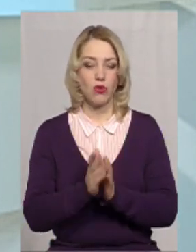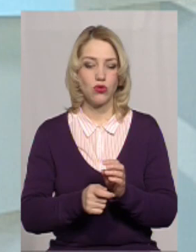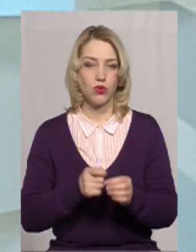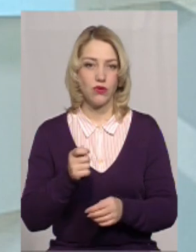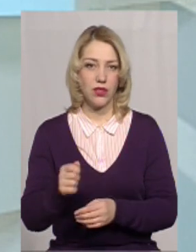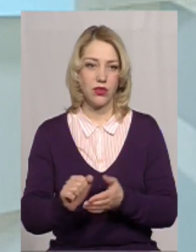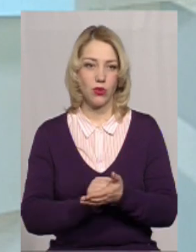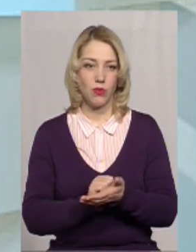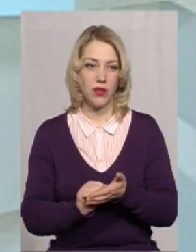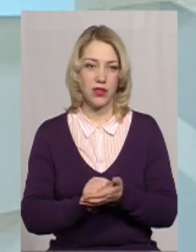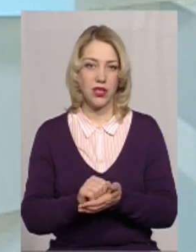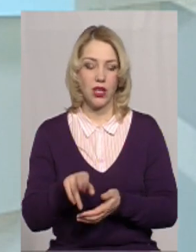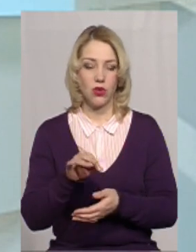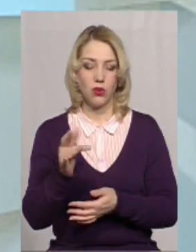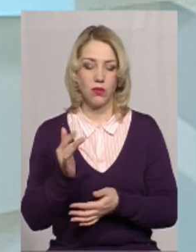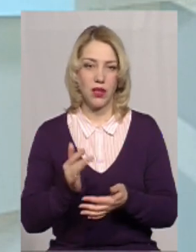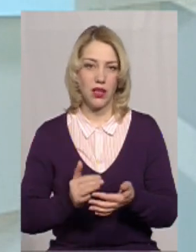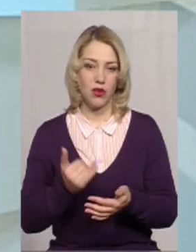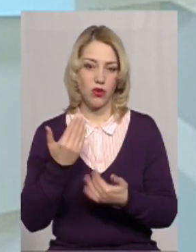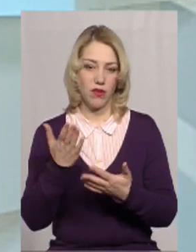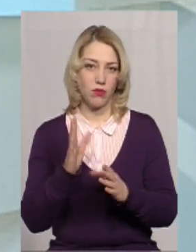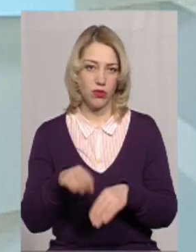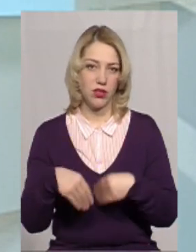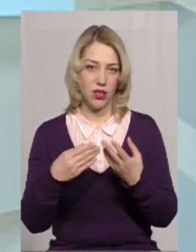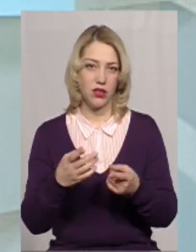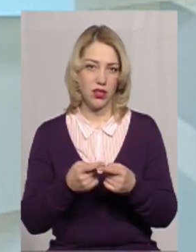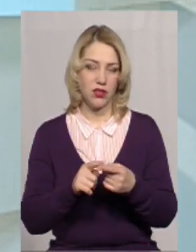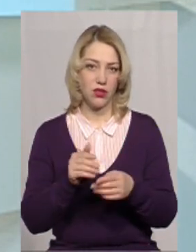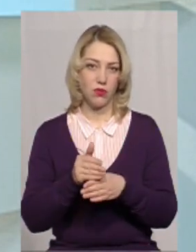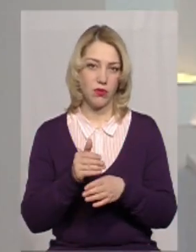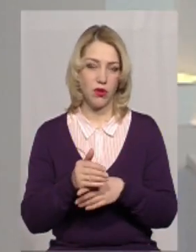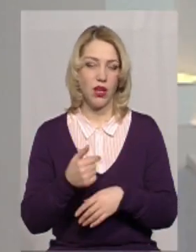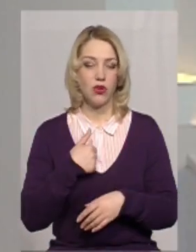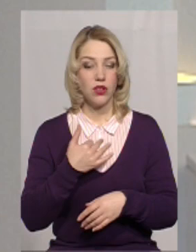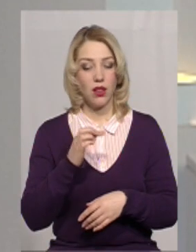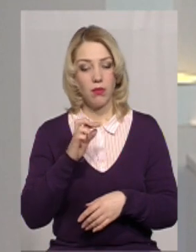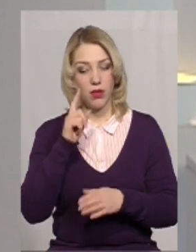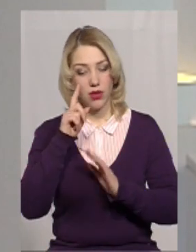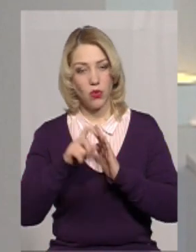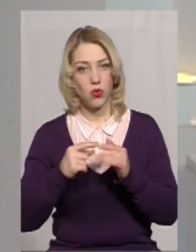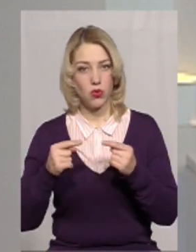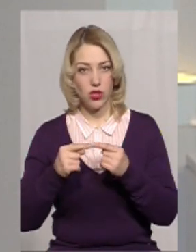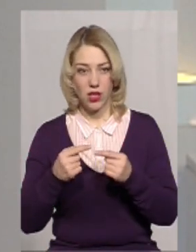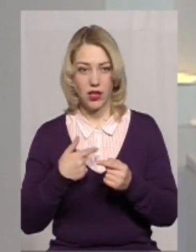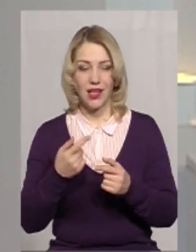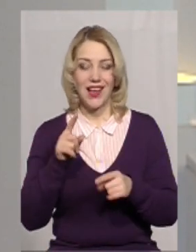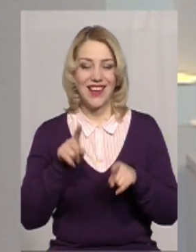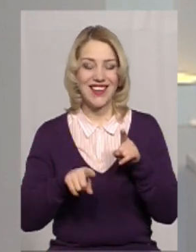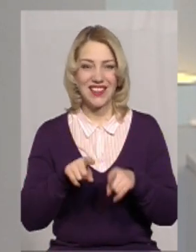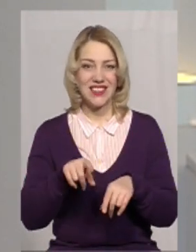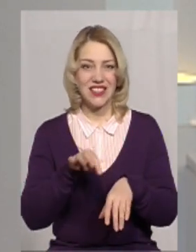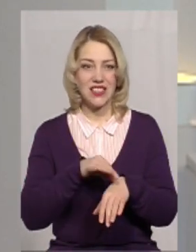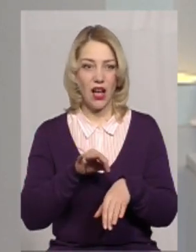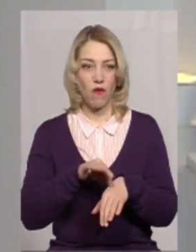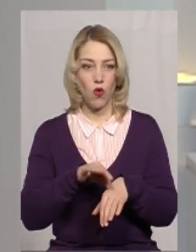документи відповідно до переліку, і вам буде надана ця допомога. Я хотіла би уточнити, рідкісні захворювання не так,